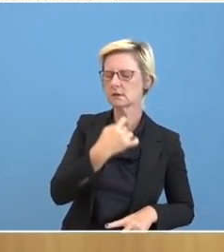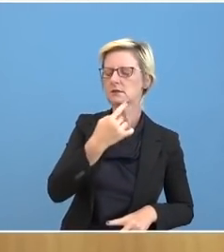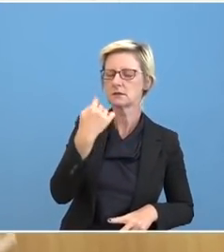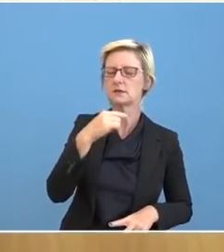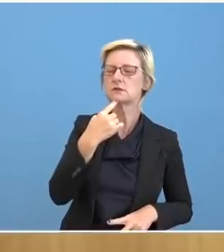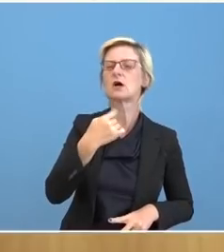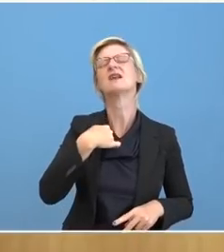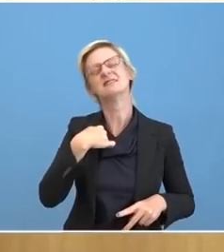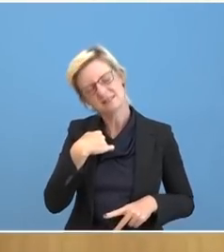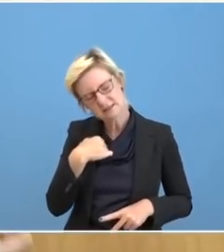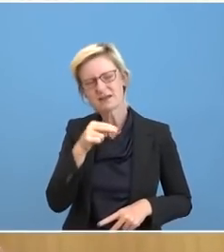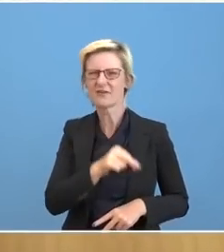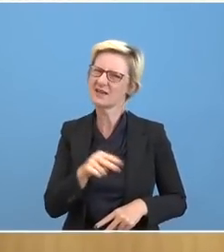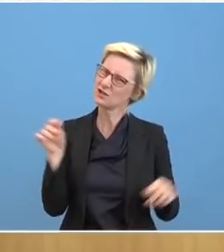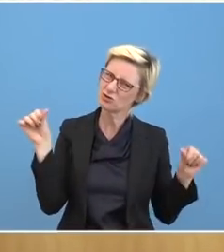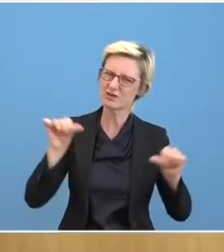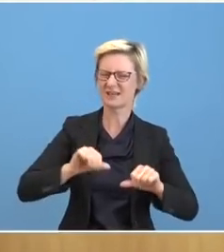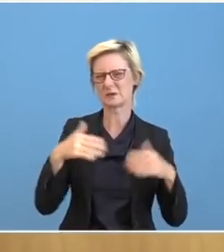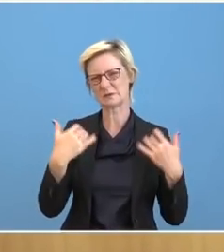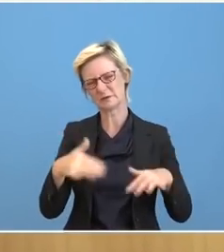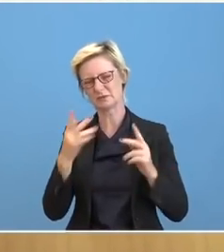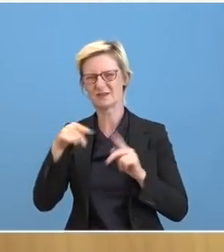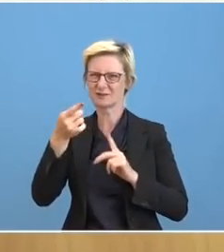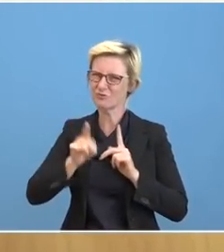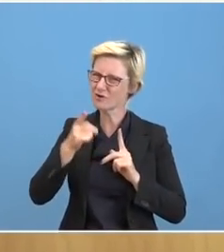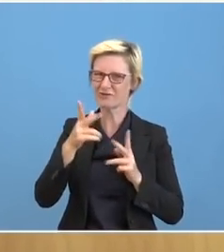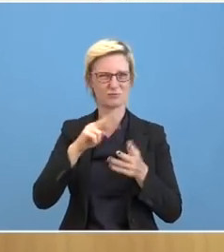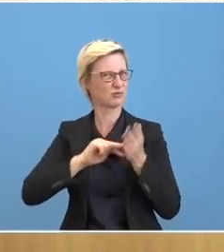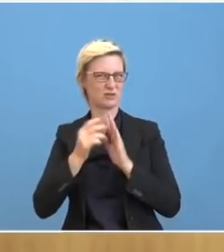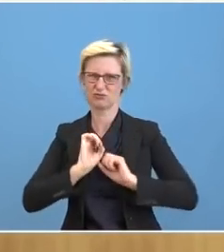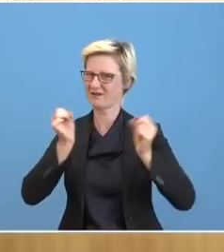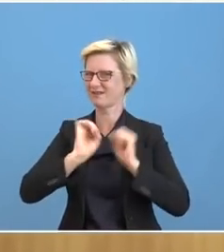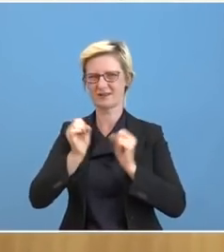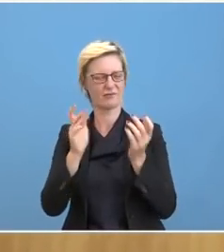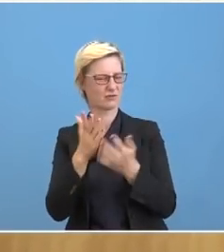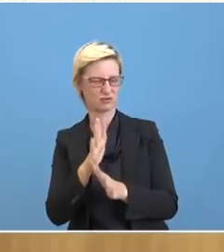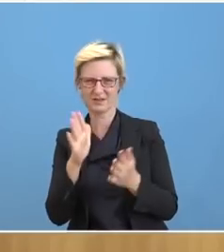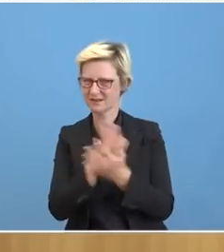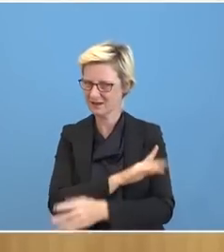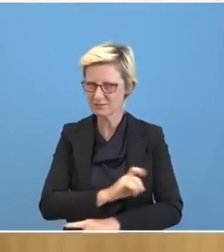Nawalny ging es sehr, sehr schlecht und er könne in den nächsten Monaten auch keine politischen Aktivitäten mehr machen. Das heißt,